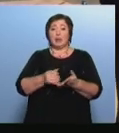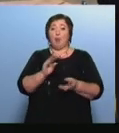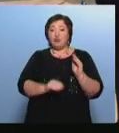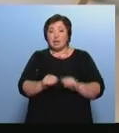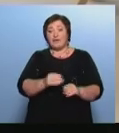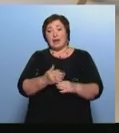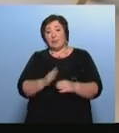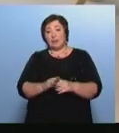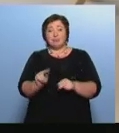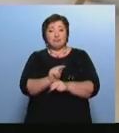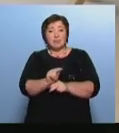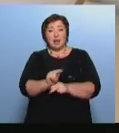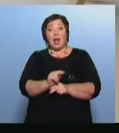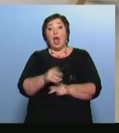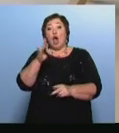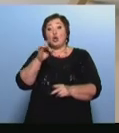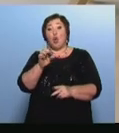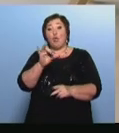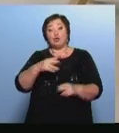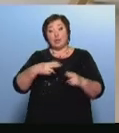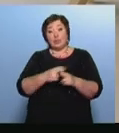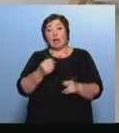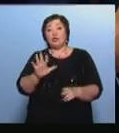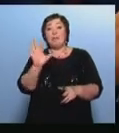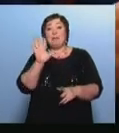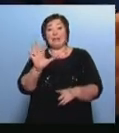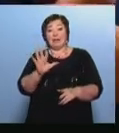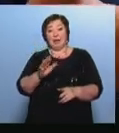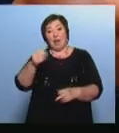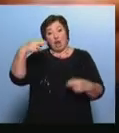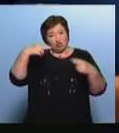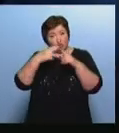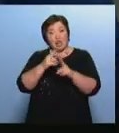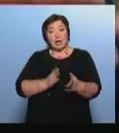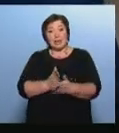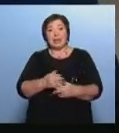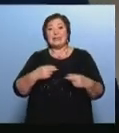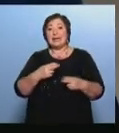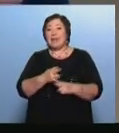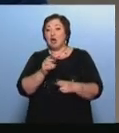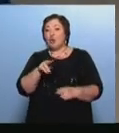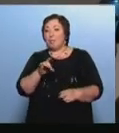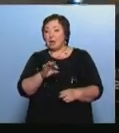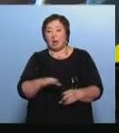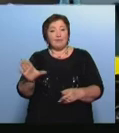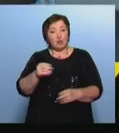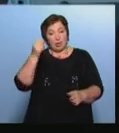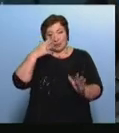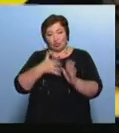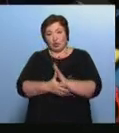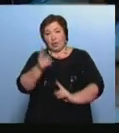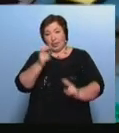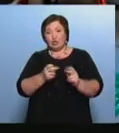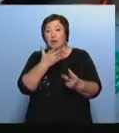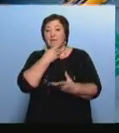отлаживать их Робототехника – одно из пяти инженерных направлений юношеского технопарка А еще здесь есть все для изучения промышленного